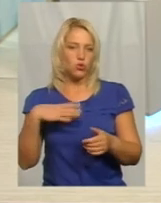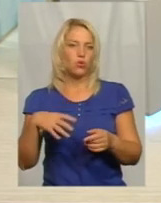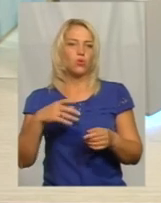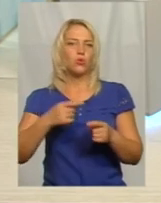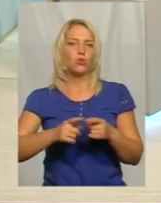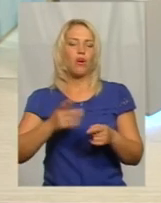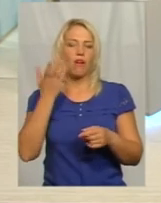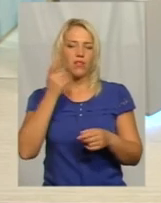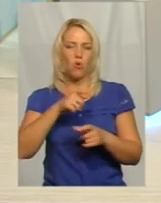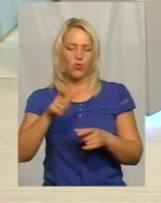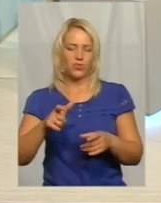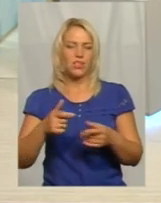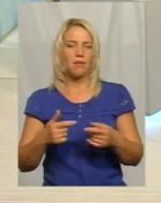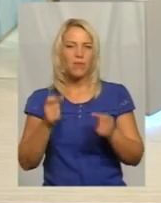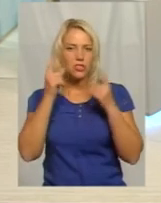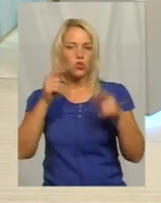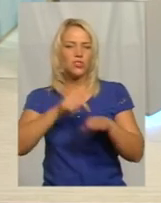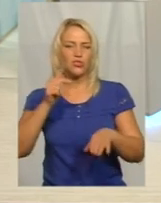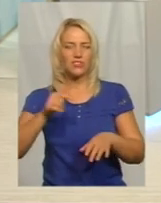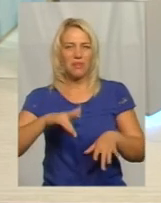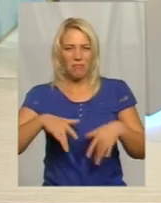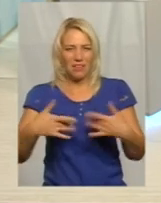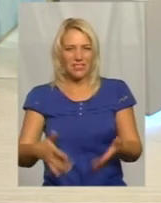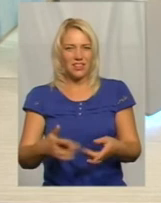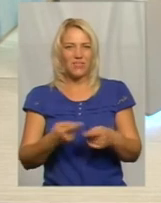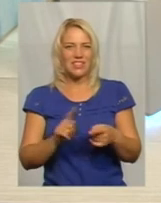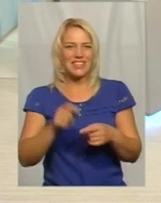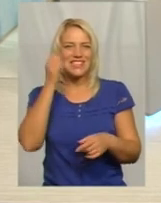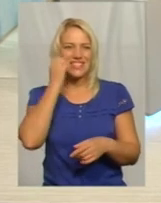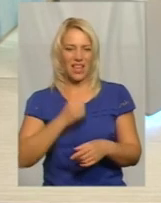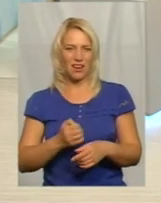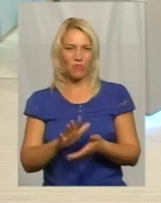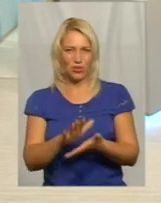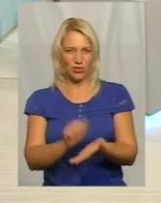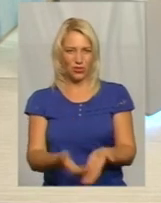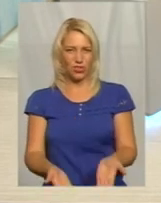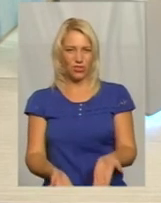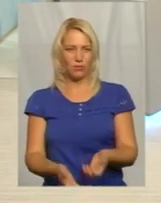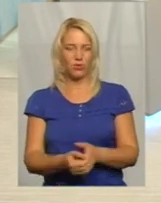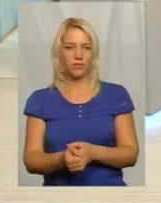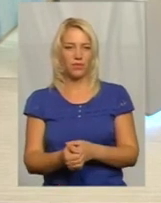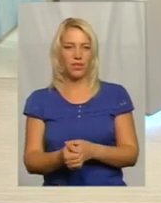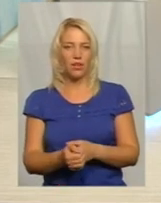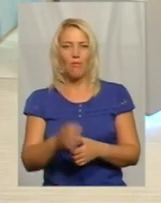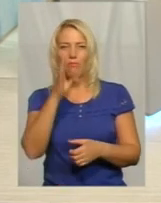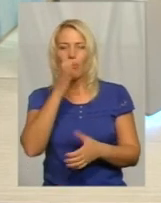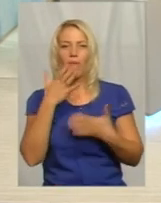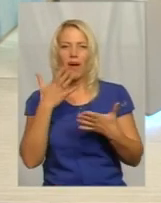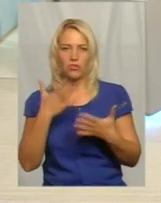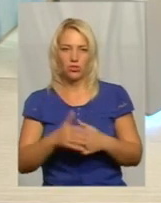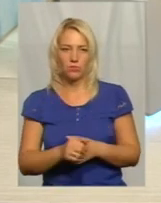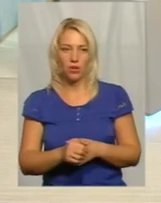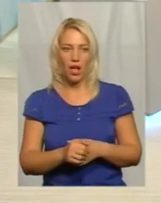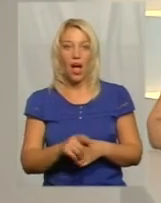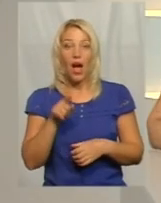брезгливості ко всьому старому і зношеному. Послухати, можеш хоче щось Плохо пахнущому. Все хороше, я